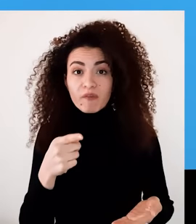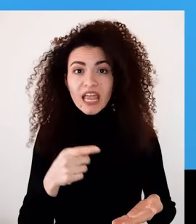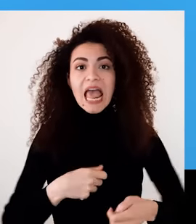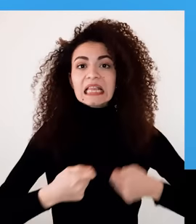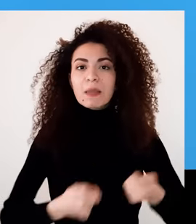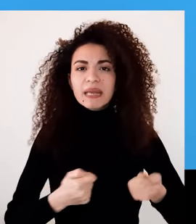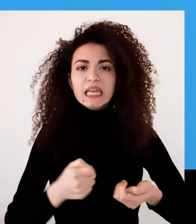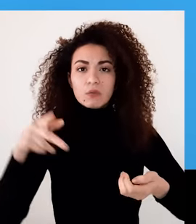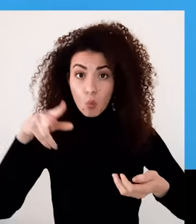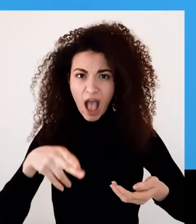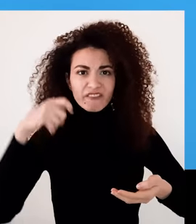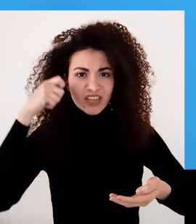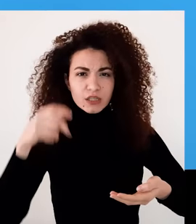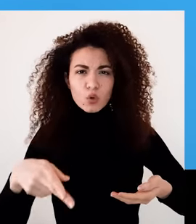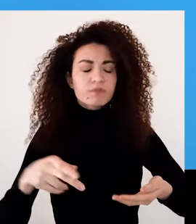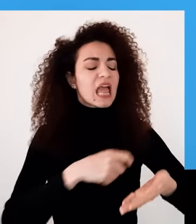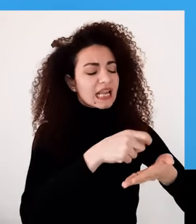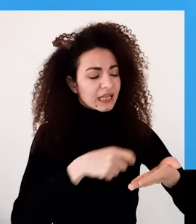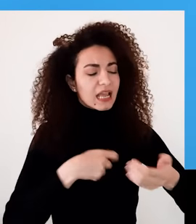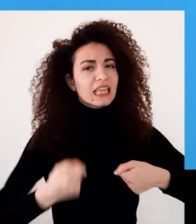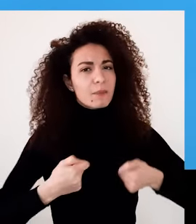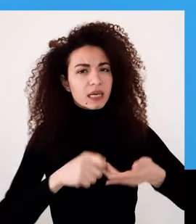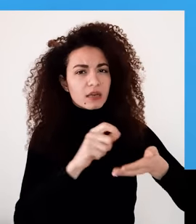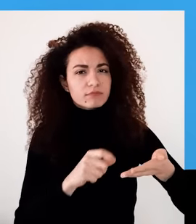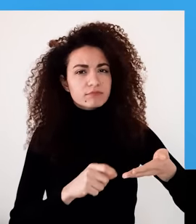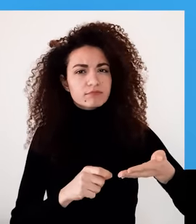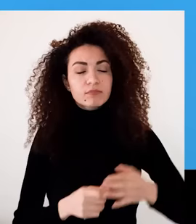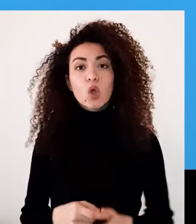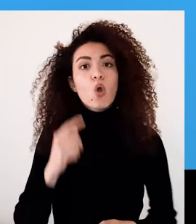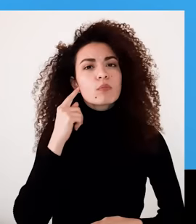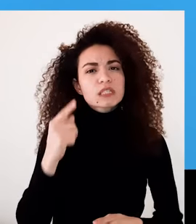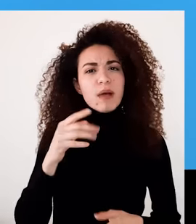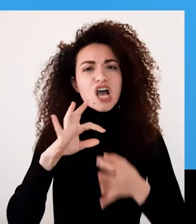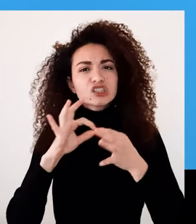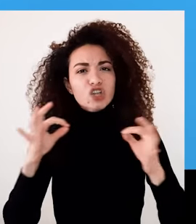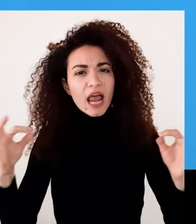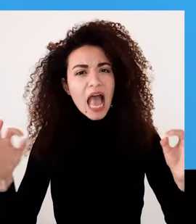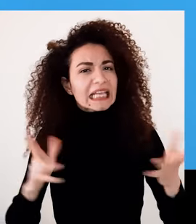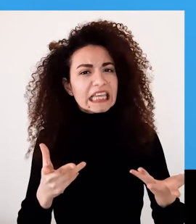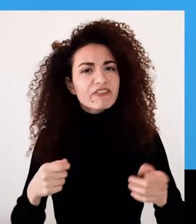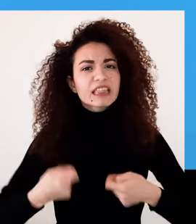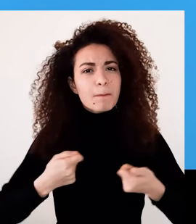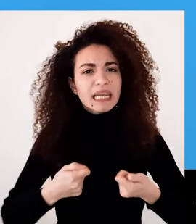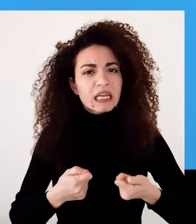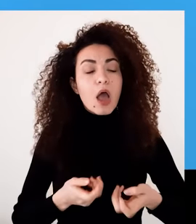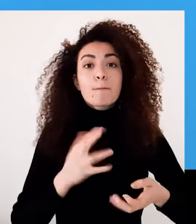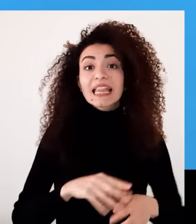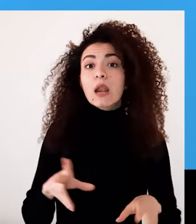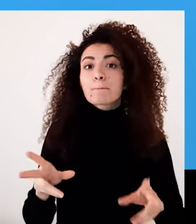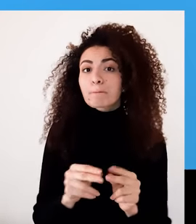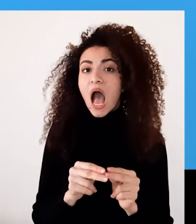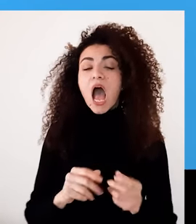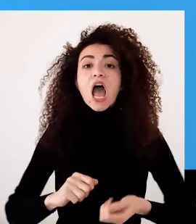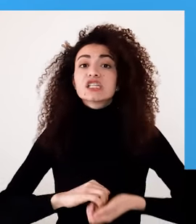القسم والآخر ليكون عندك الوقت الكافي للتفكير والكتابة وفيك كمان أنه تستمعي للشرح وبعدين